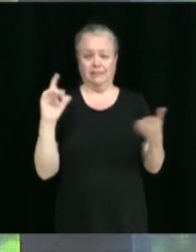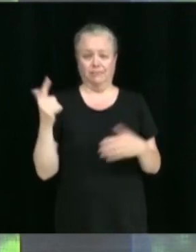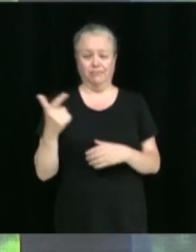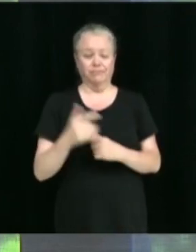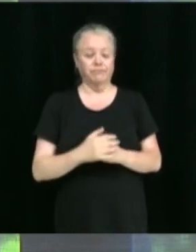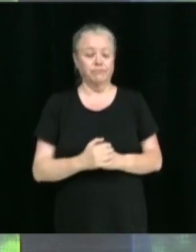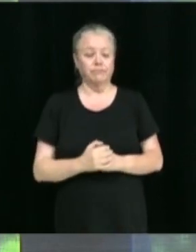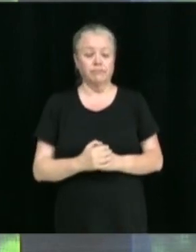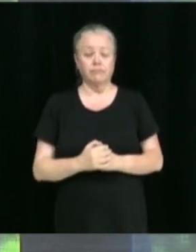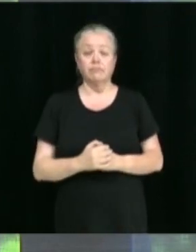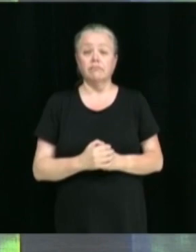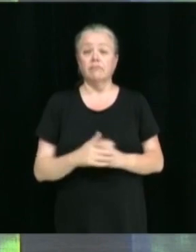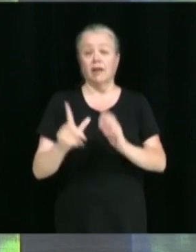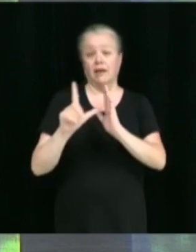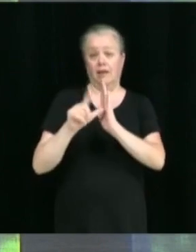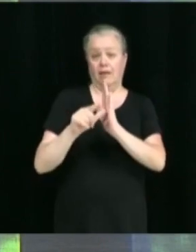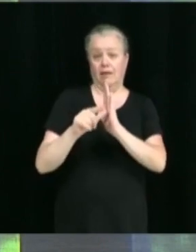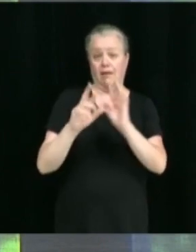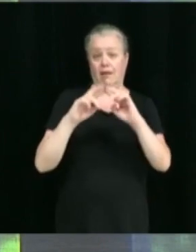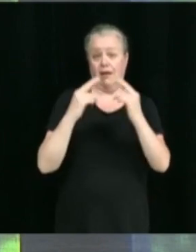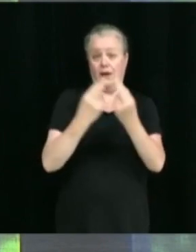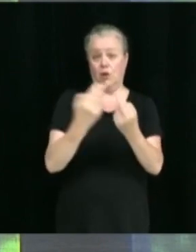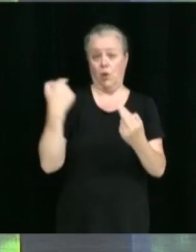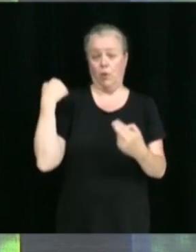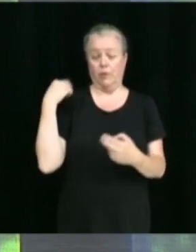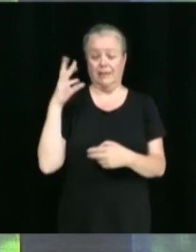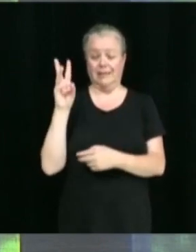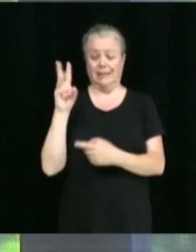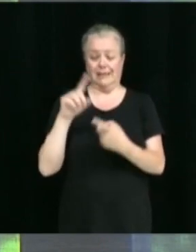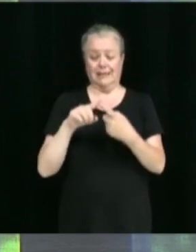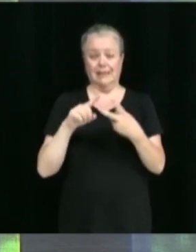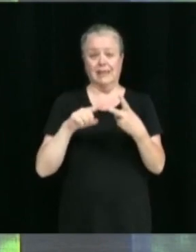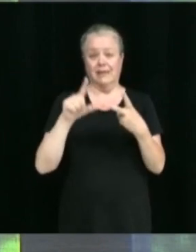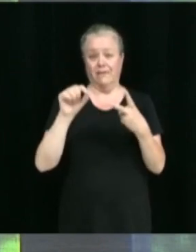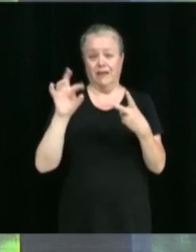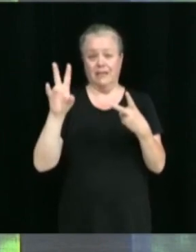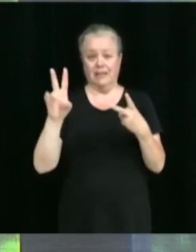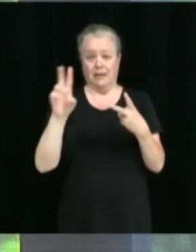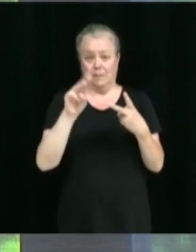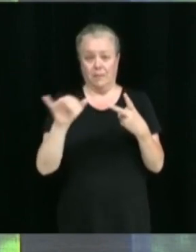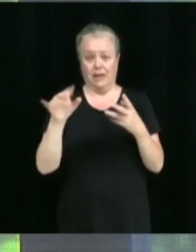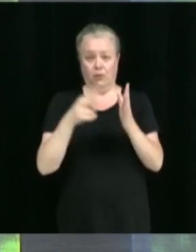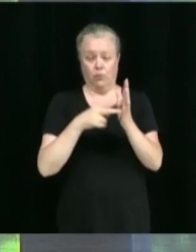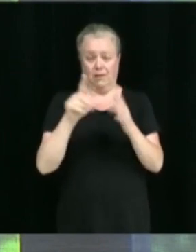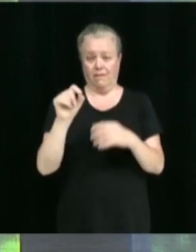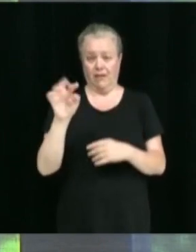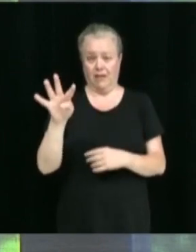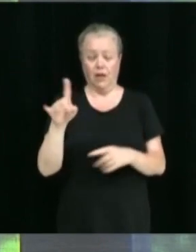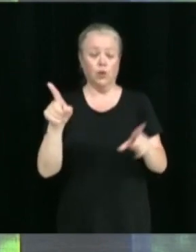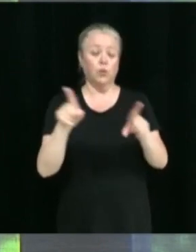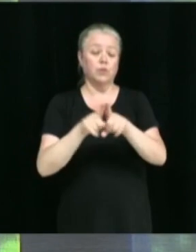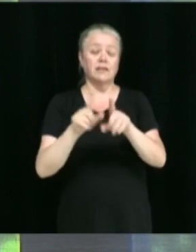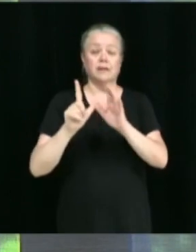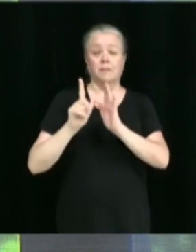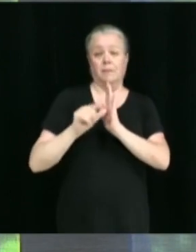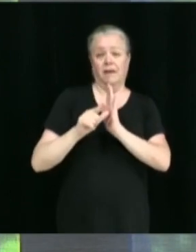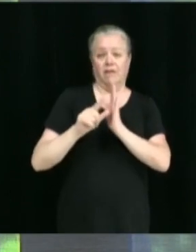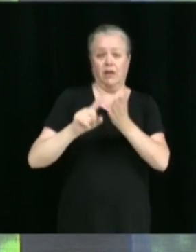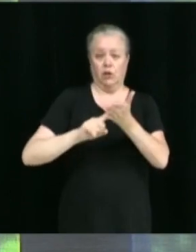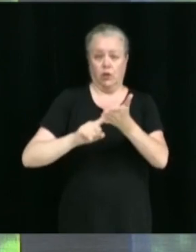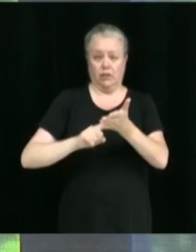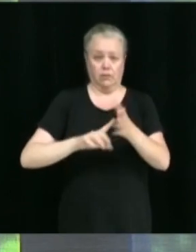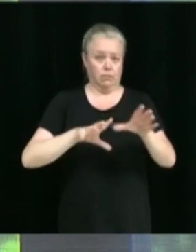Approbation des procès-verbaux des séances tenus les 6 et 27 mai 2024, ainsi qu'un procès-verbal de correction,